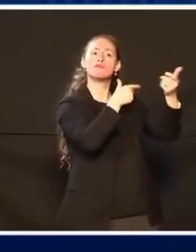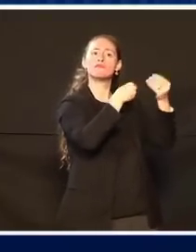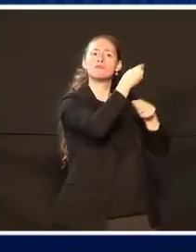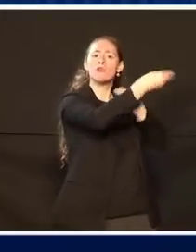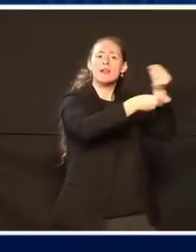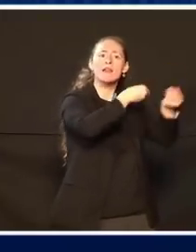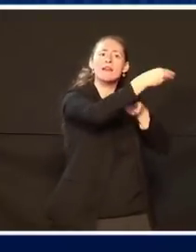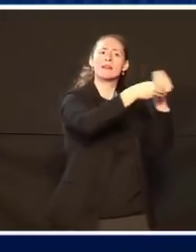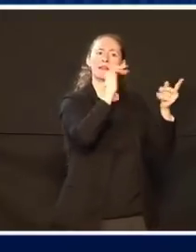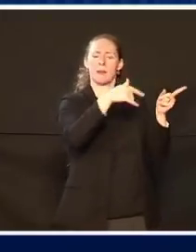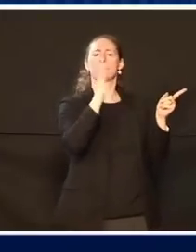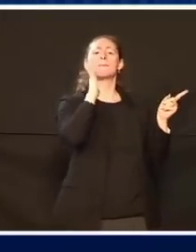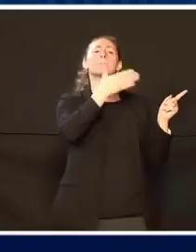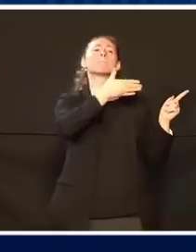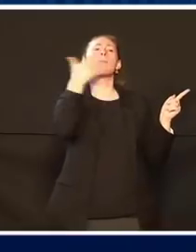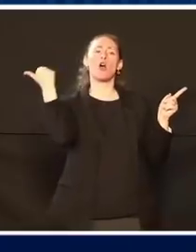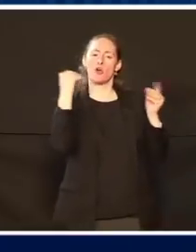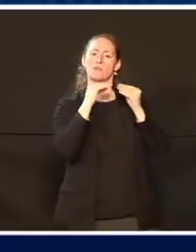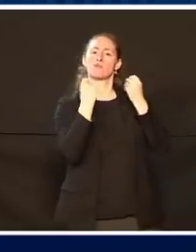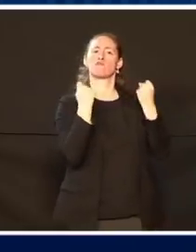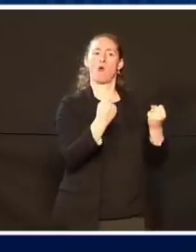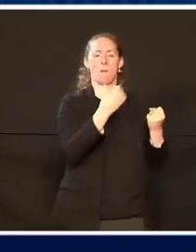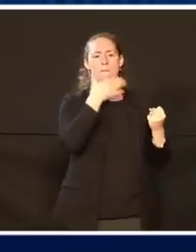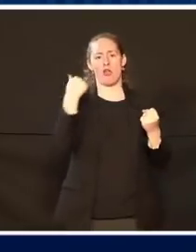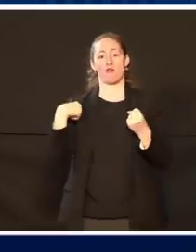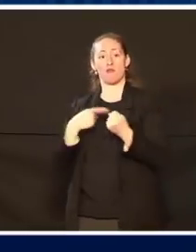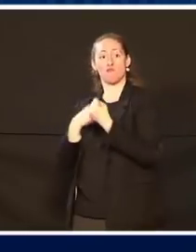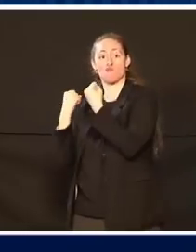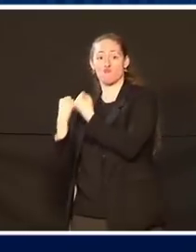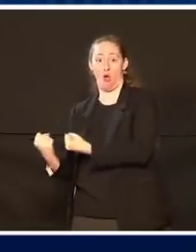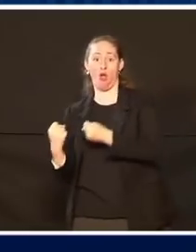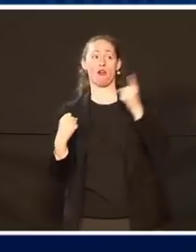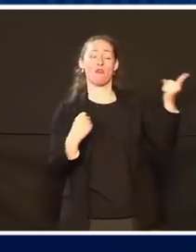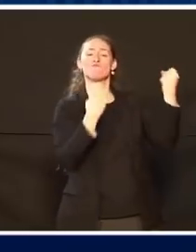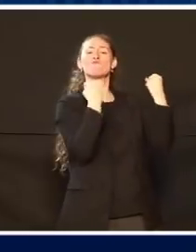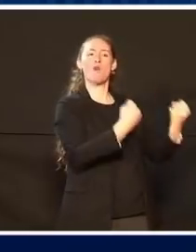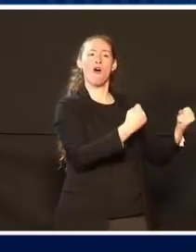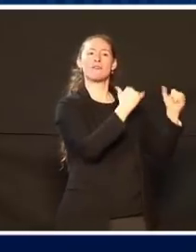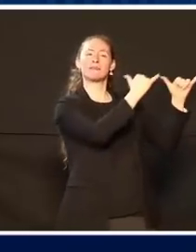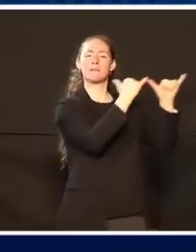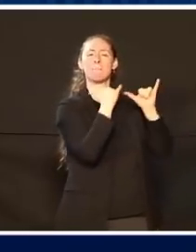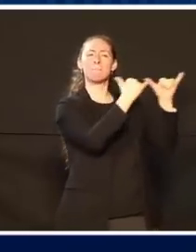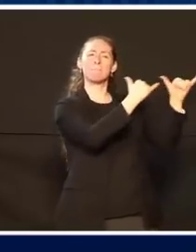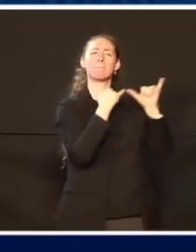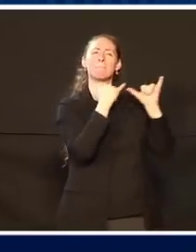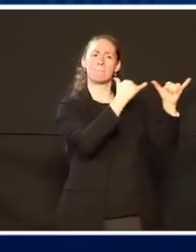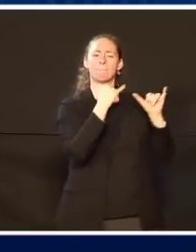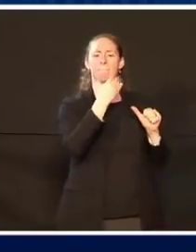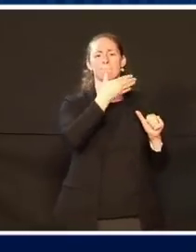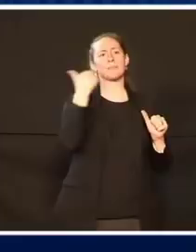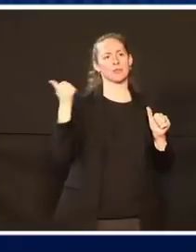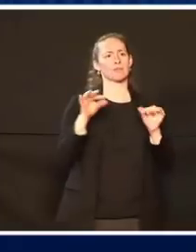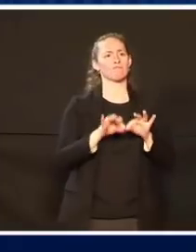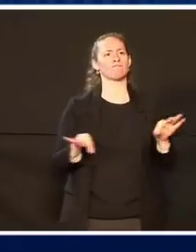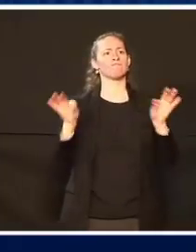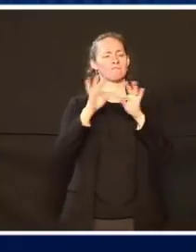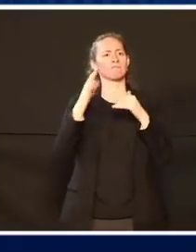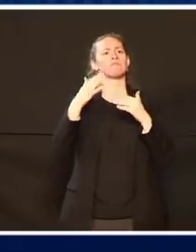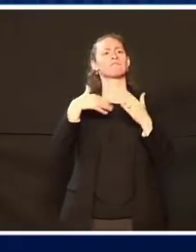Also so sehe ich das. Das größte Risiko ist nicht zu groß zu werden. Wenn wir gehen,